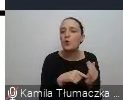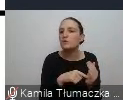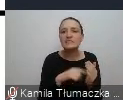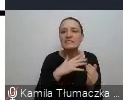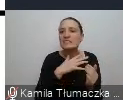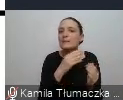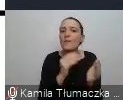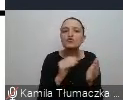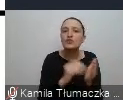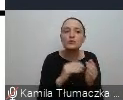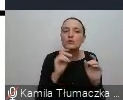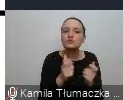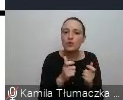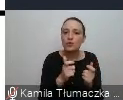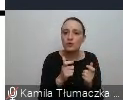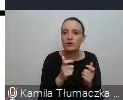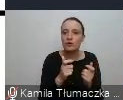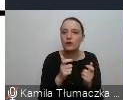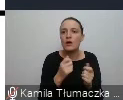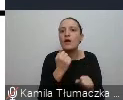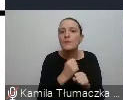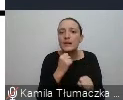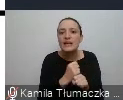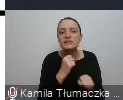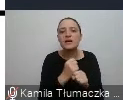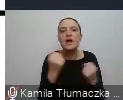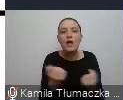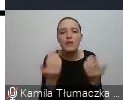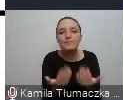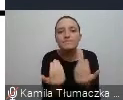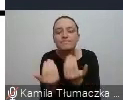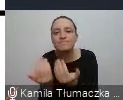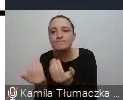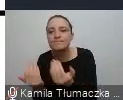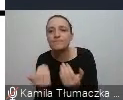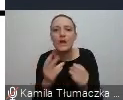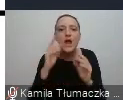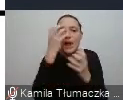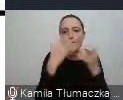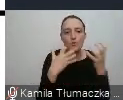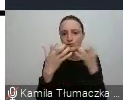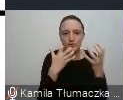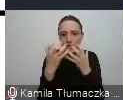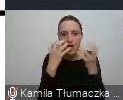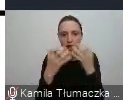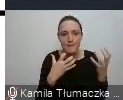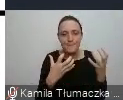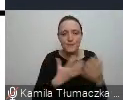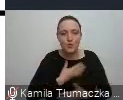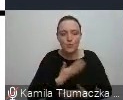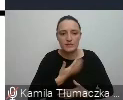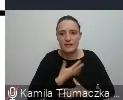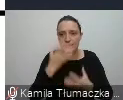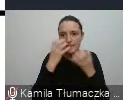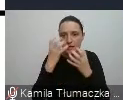najbardziej potrzebuje, to jest praca nad jego umiejętnością rozpoznawania emocji. Tak? Że